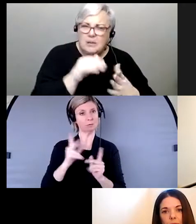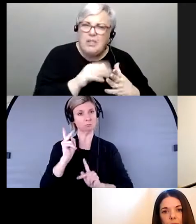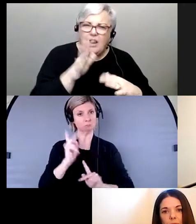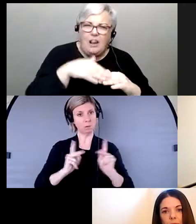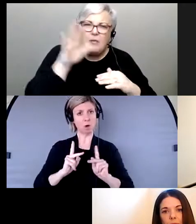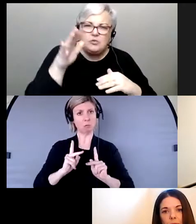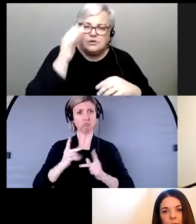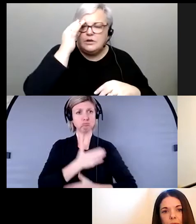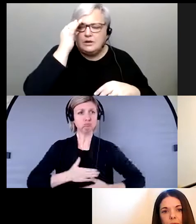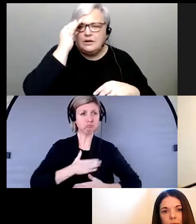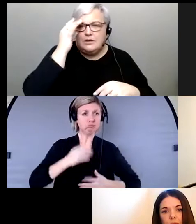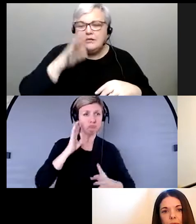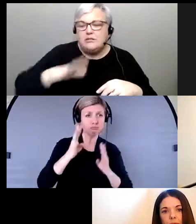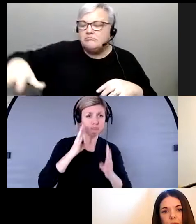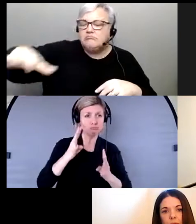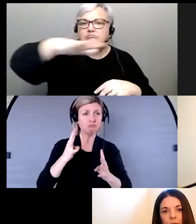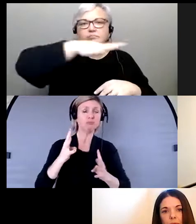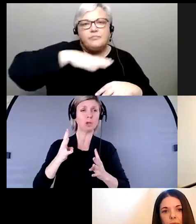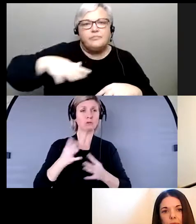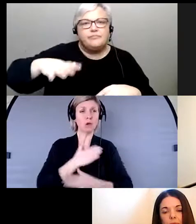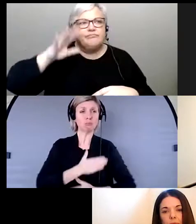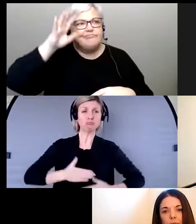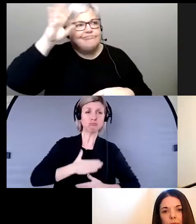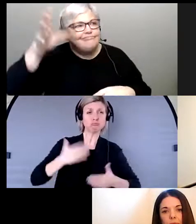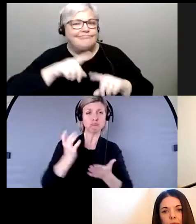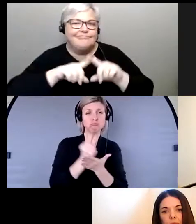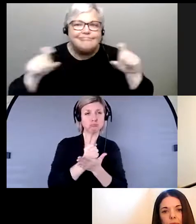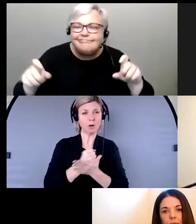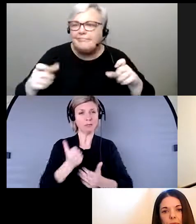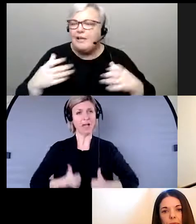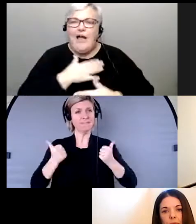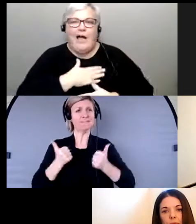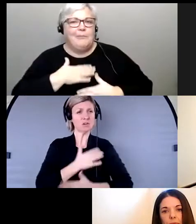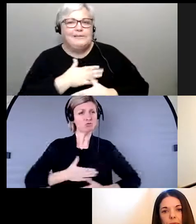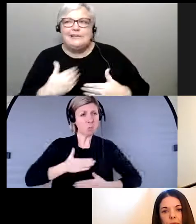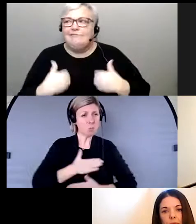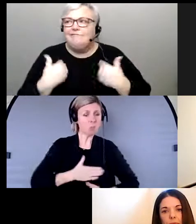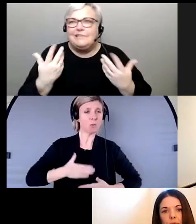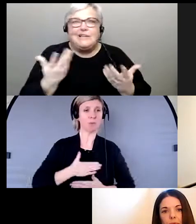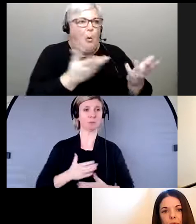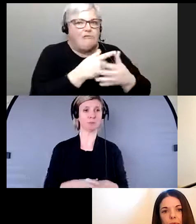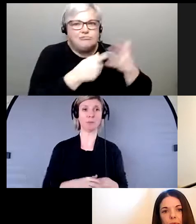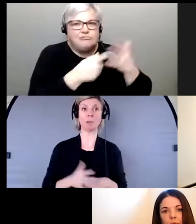qui travaillent dans les domaines de l'innovation, de la créativité, qui apprécient tout ce que la vie a à offrir.